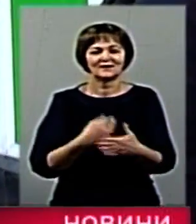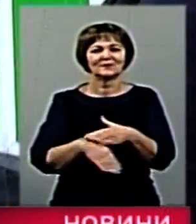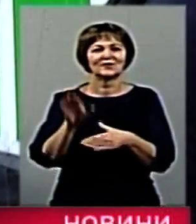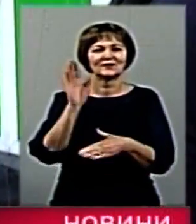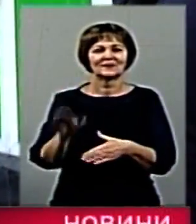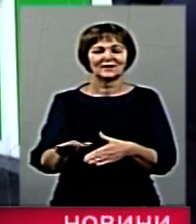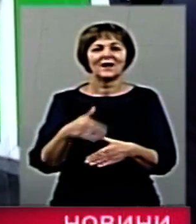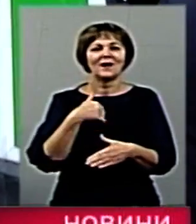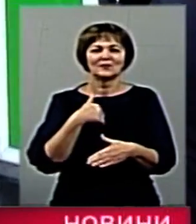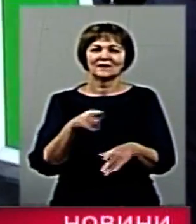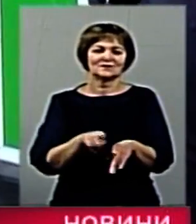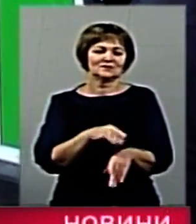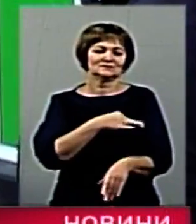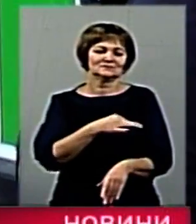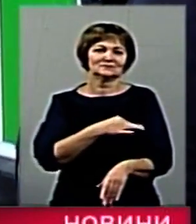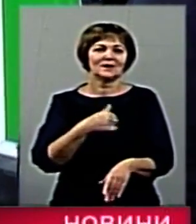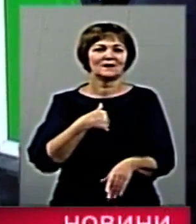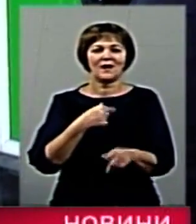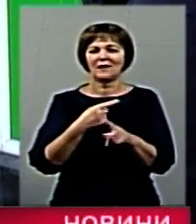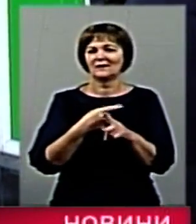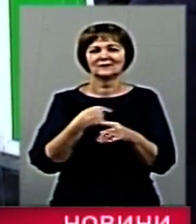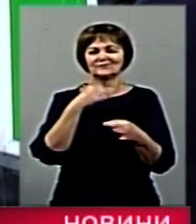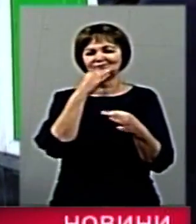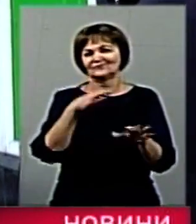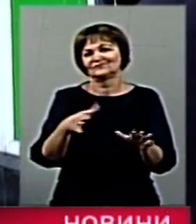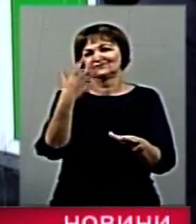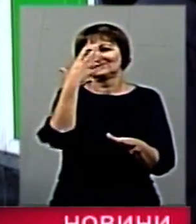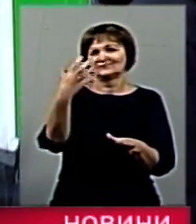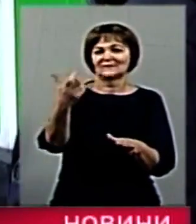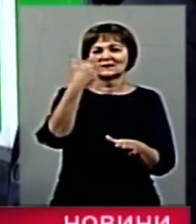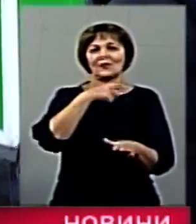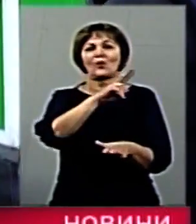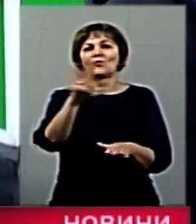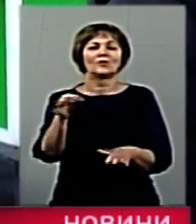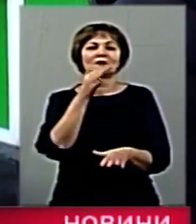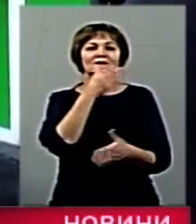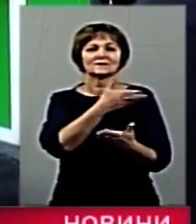Мені, наприклад, безрізніше, тому що я далек від селфі, тому кому як.